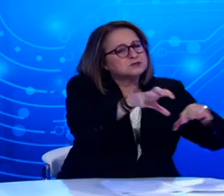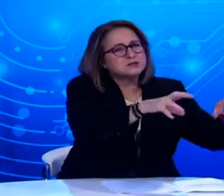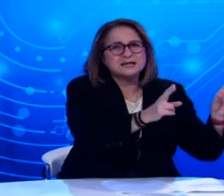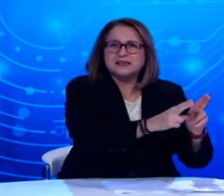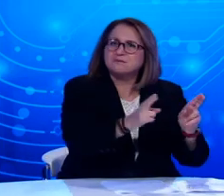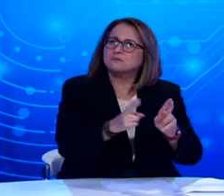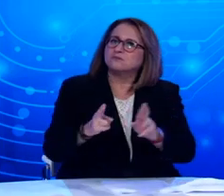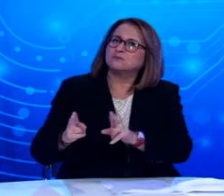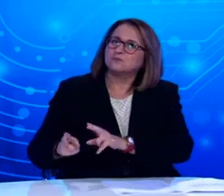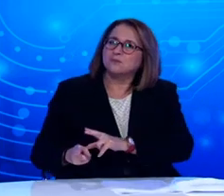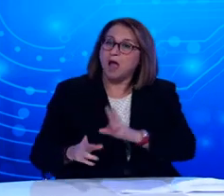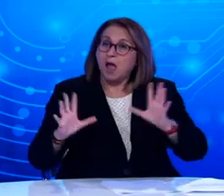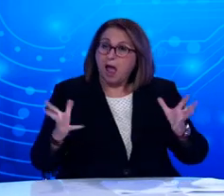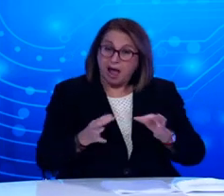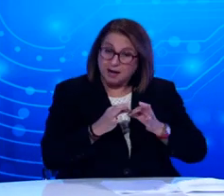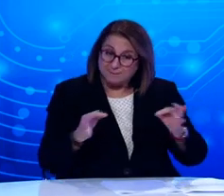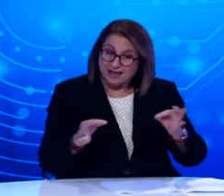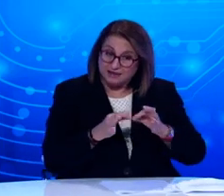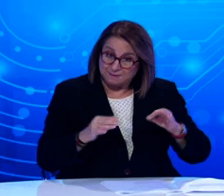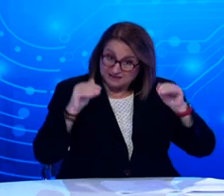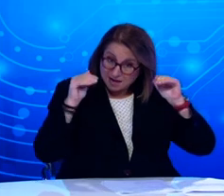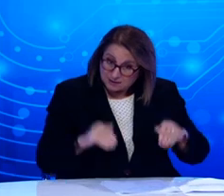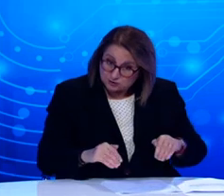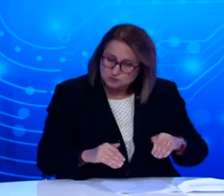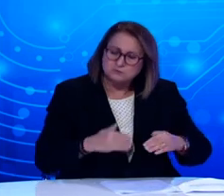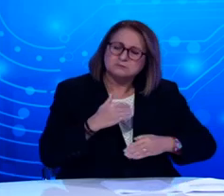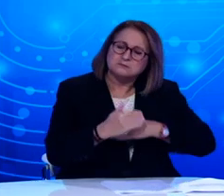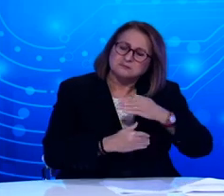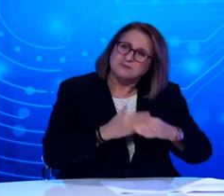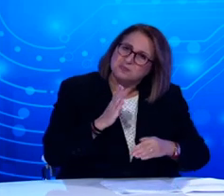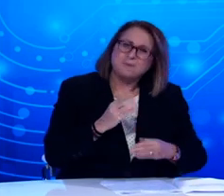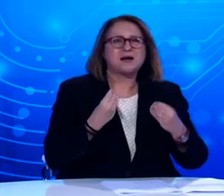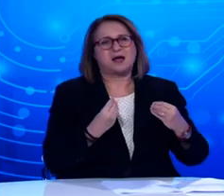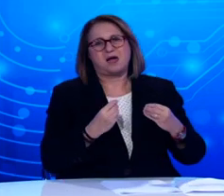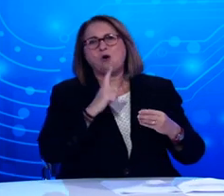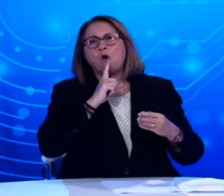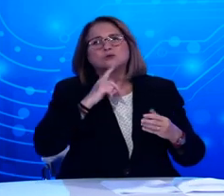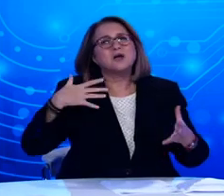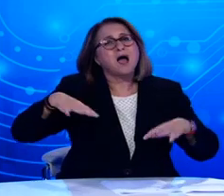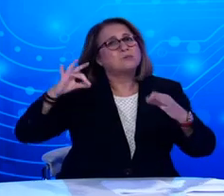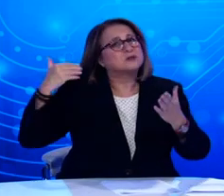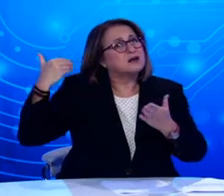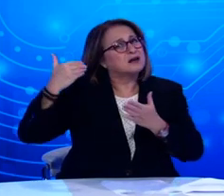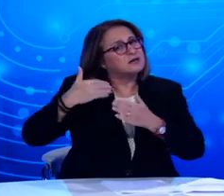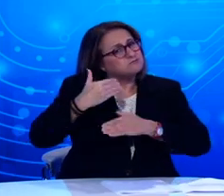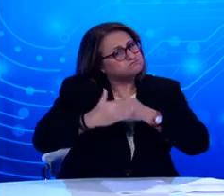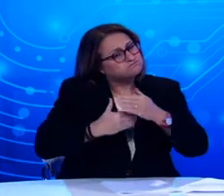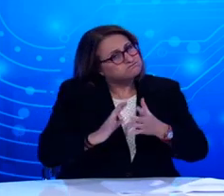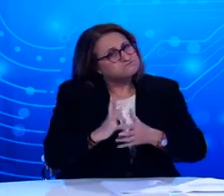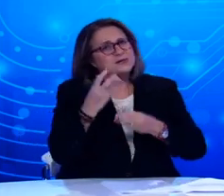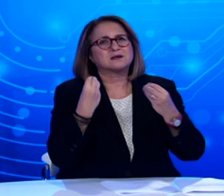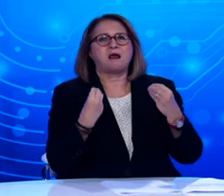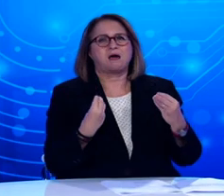Αυτό δείχνει εμπειρία που έχουμε στη χώρα μας από την αρχή αυτής της κρίσης, από την αρχή της ανάγκης